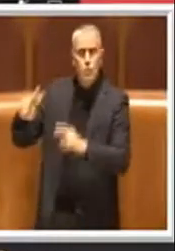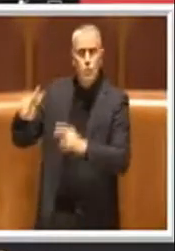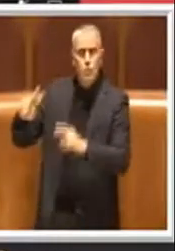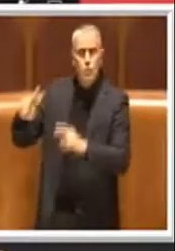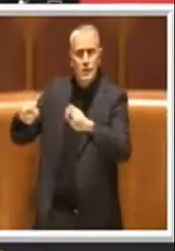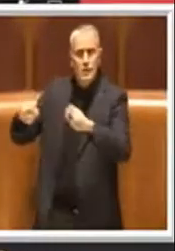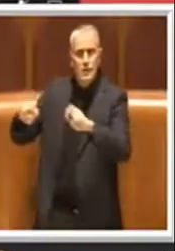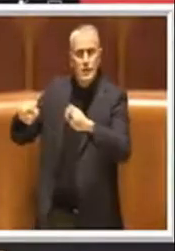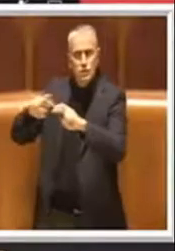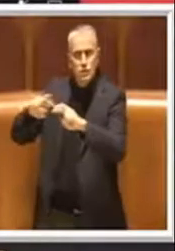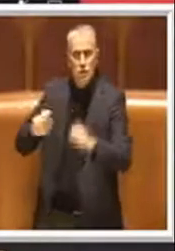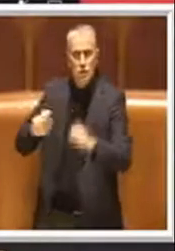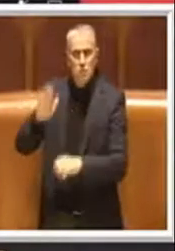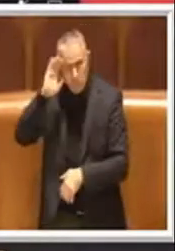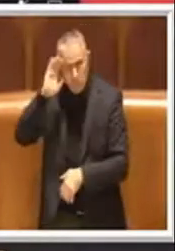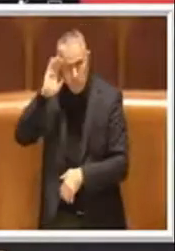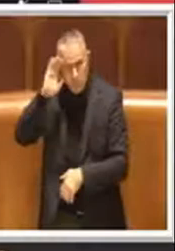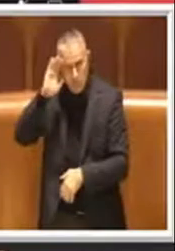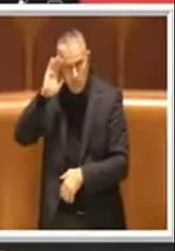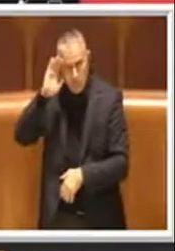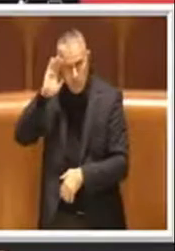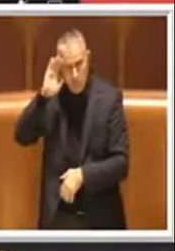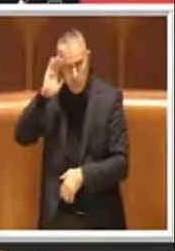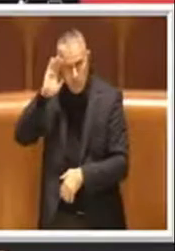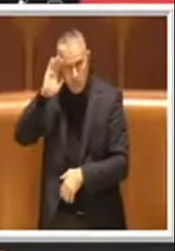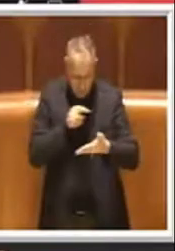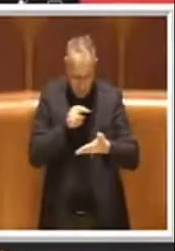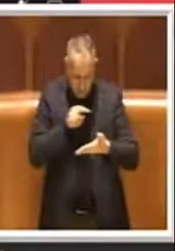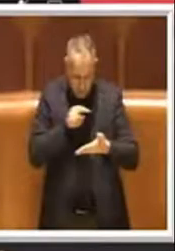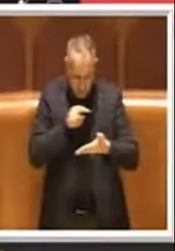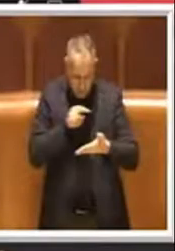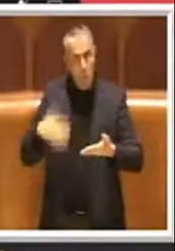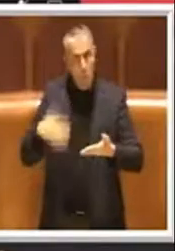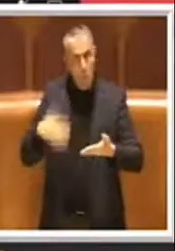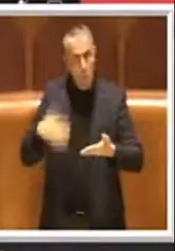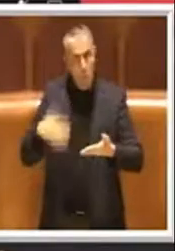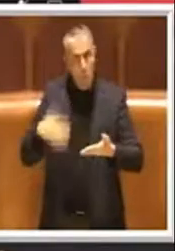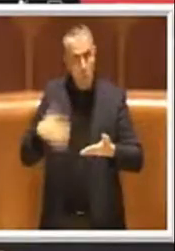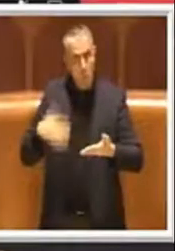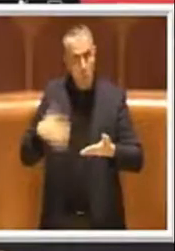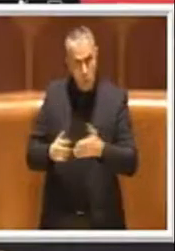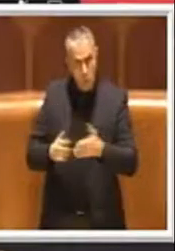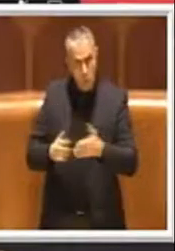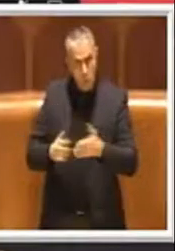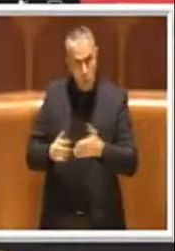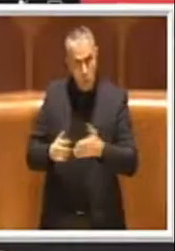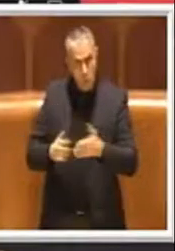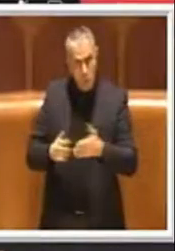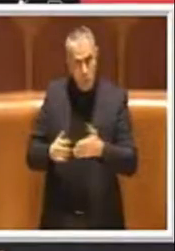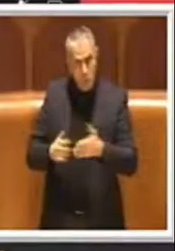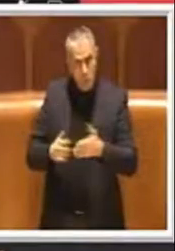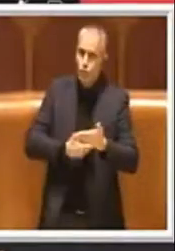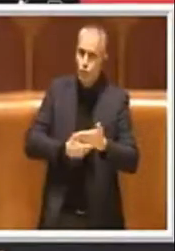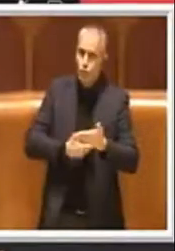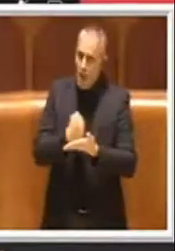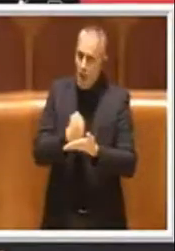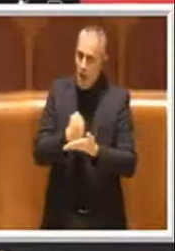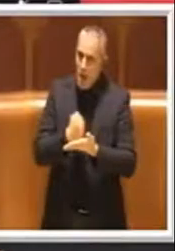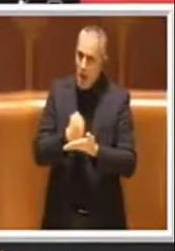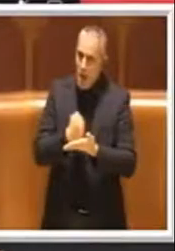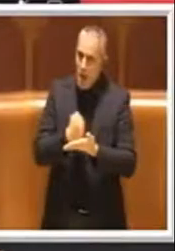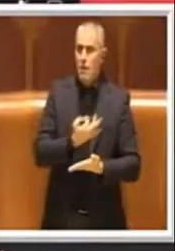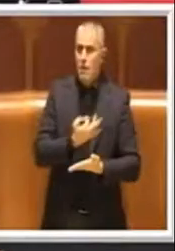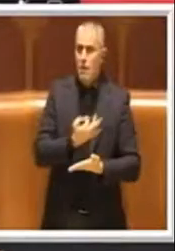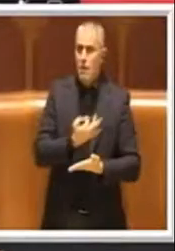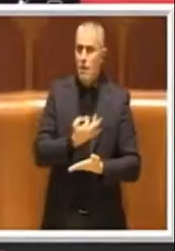state fatte, ho letto anche ovviamente il documento, faccio i complimenti per un documento molto veramente preciso, puntuale su